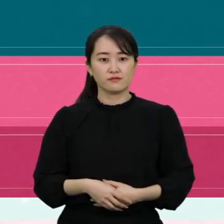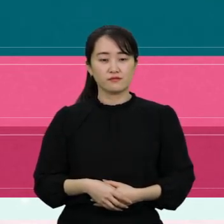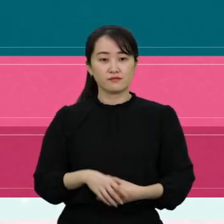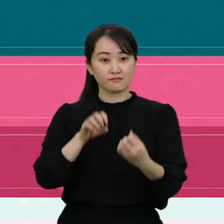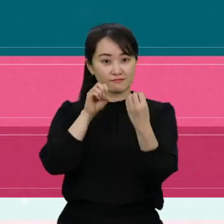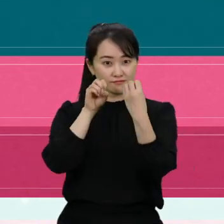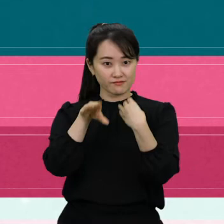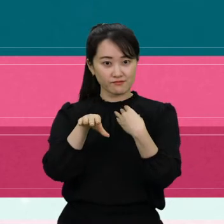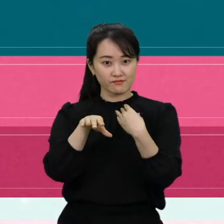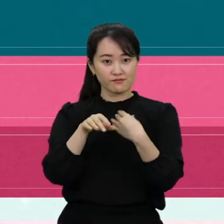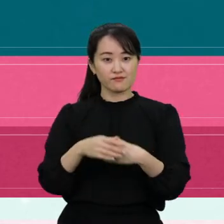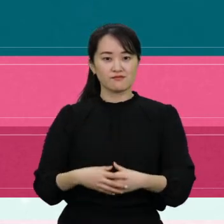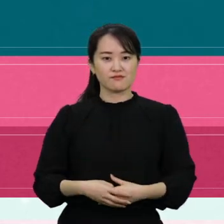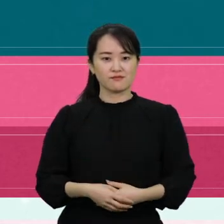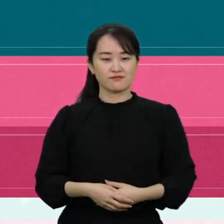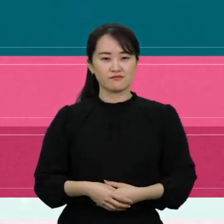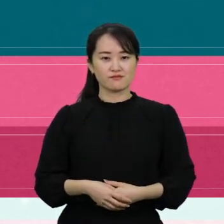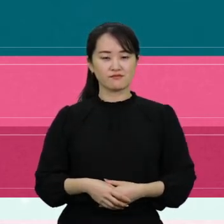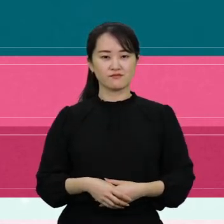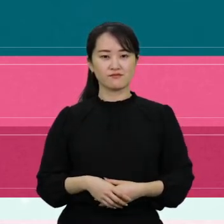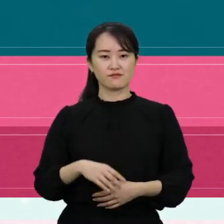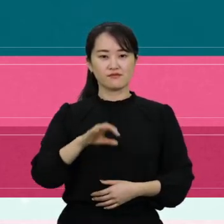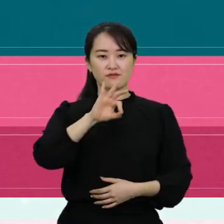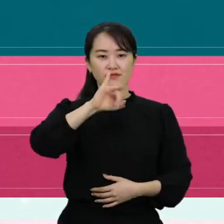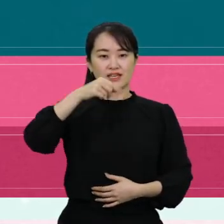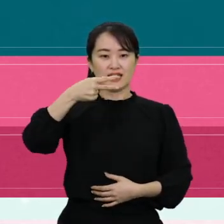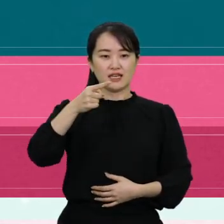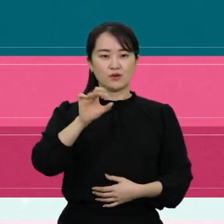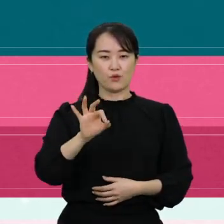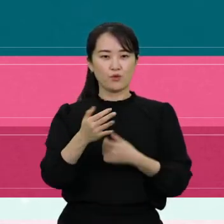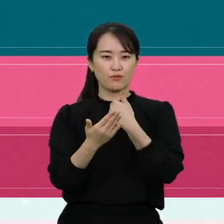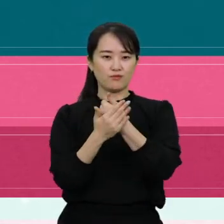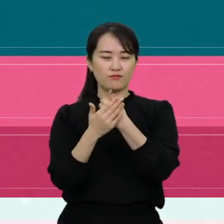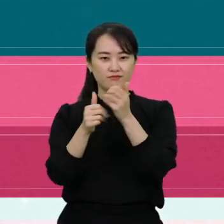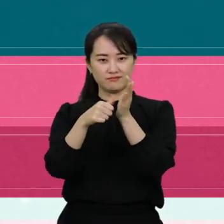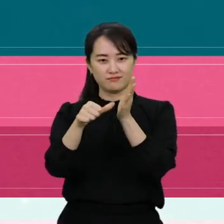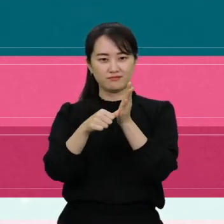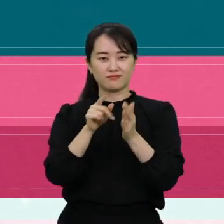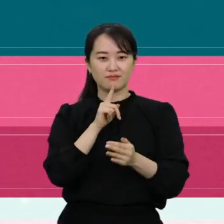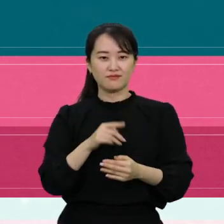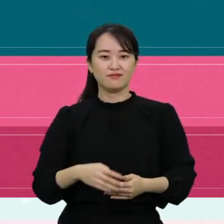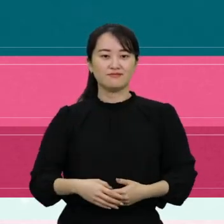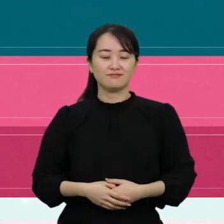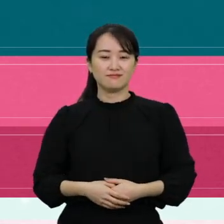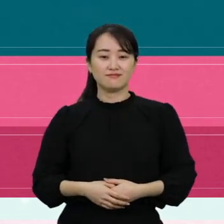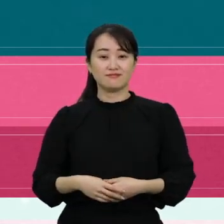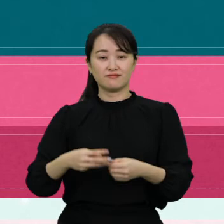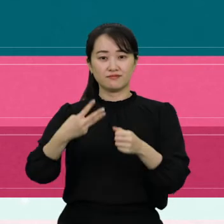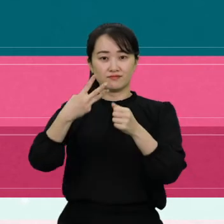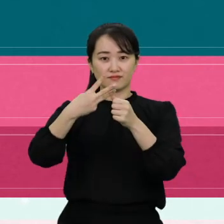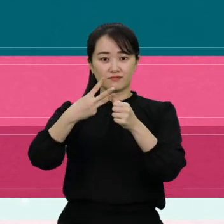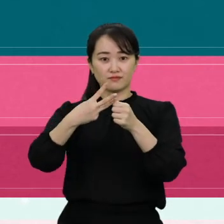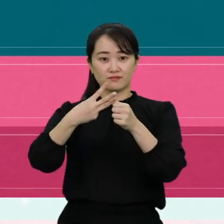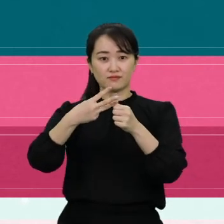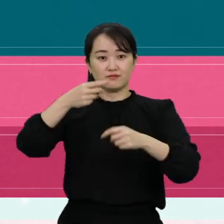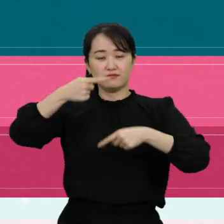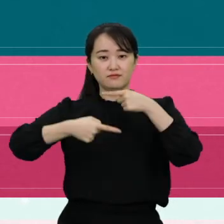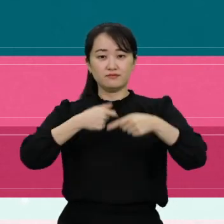정답은 필체어는 이동보조기구에 해당하죠. 다음 3번,